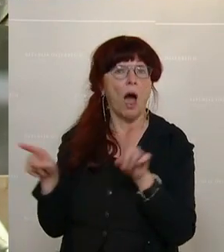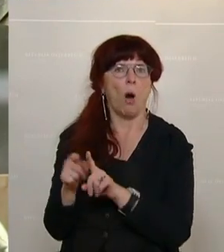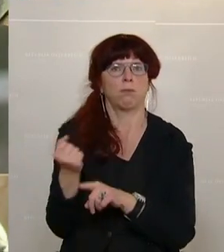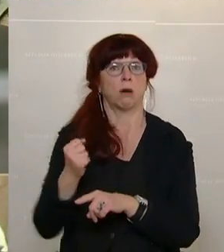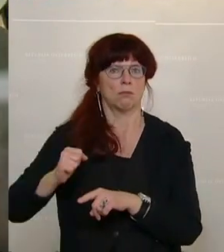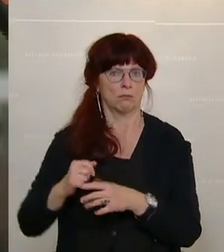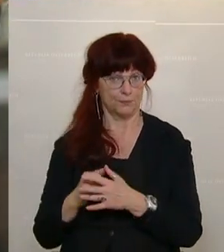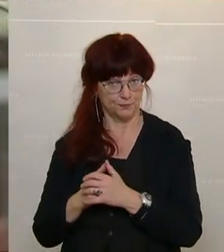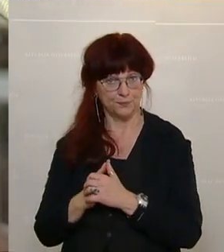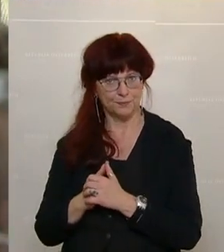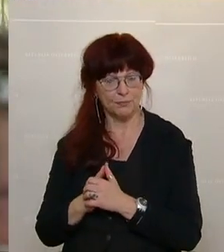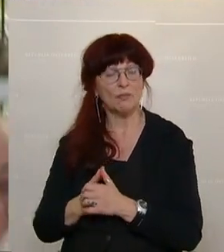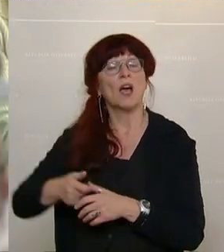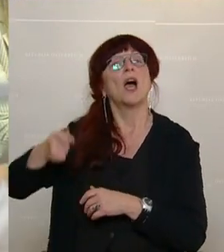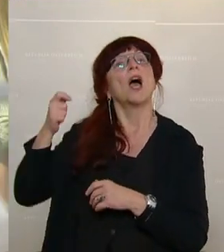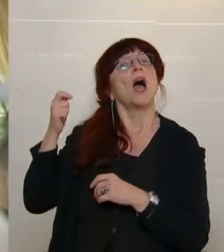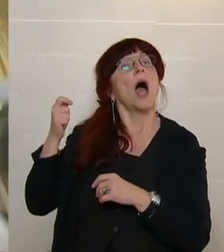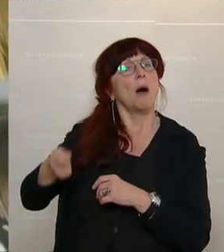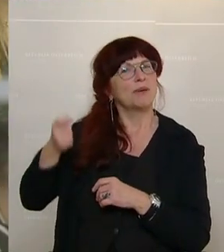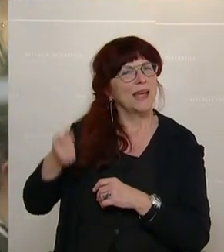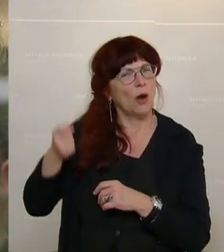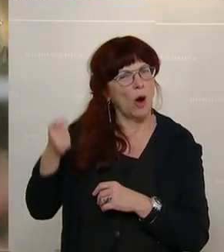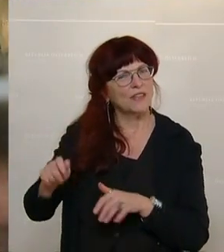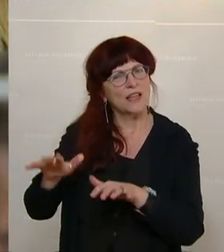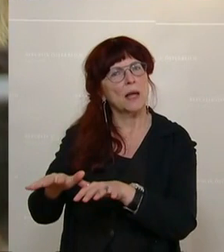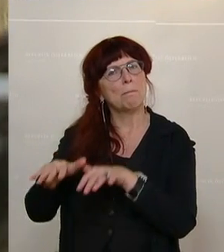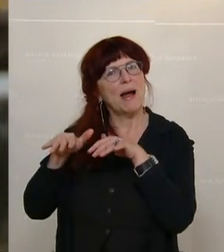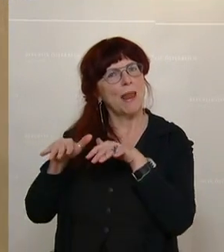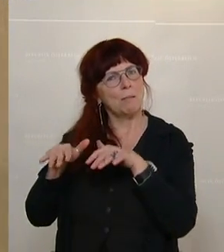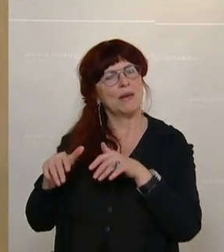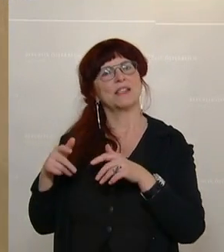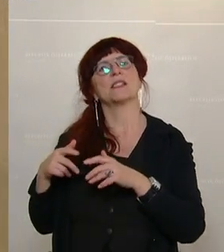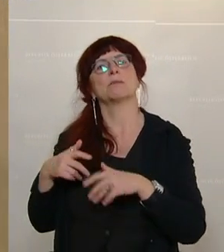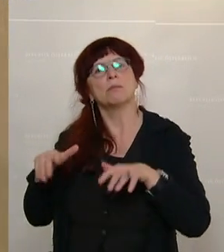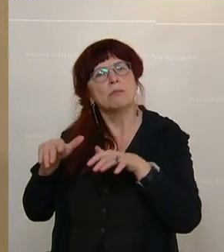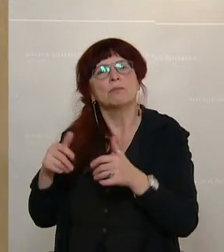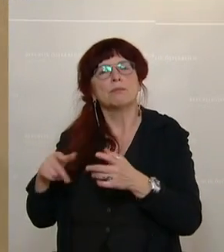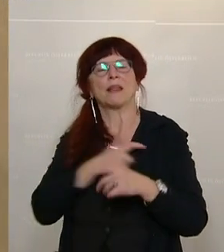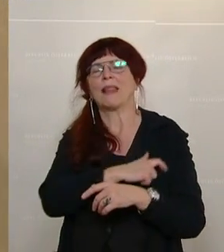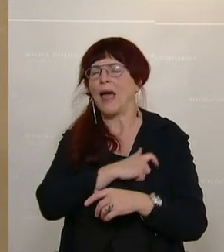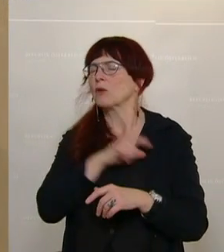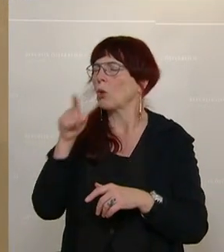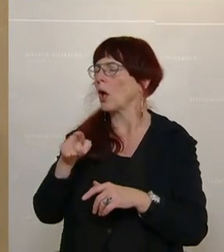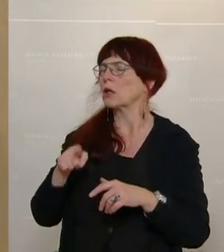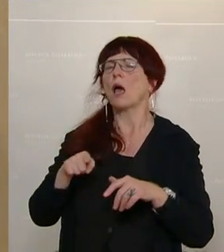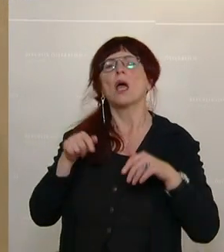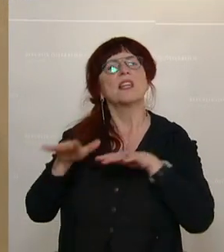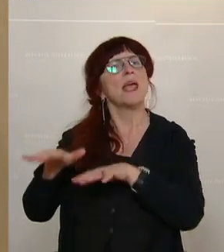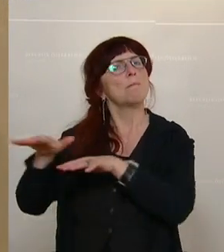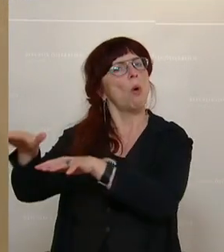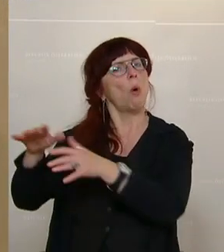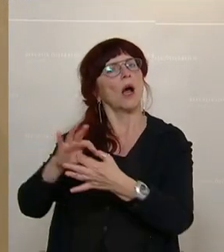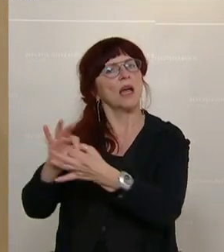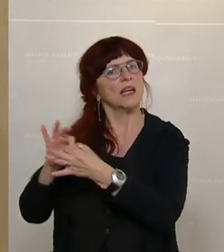Ein Abgeordneter einer Parlamentspartei organisiert eine Demo, geht dorthin, äußert dort seine Meinung. Und Sie sind der